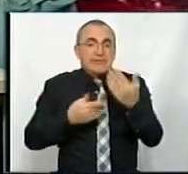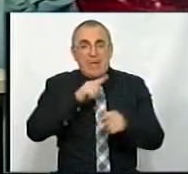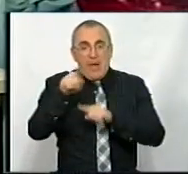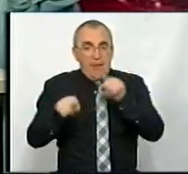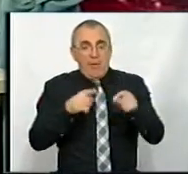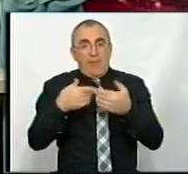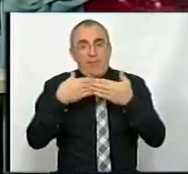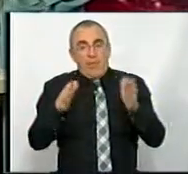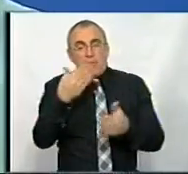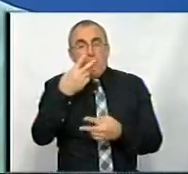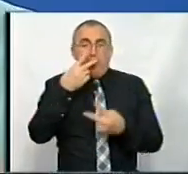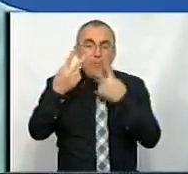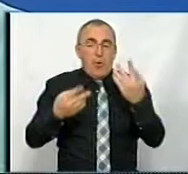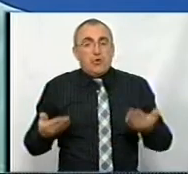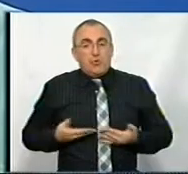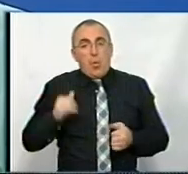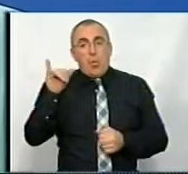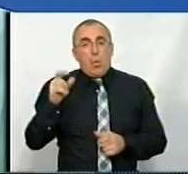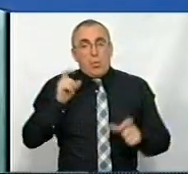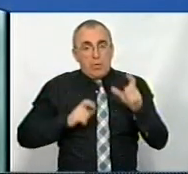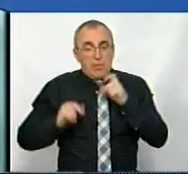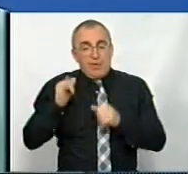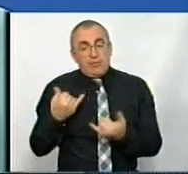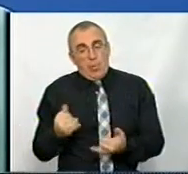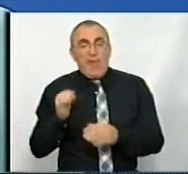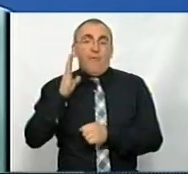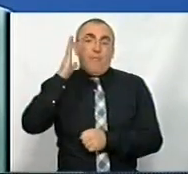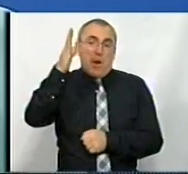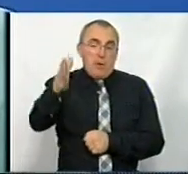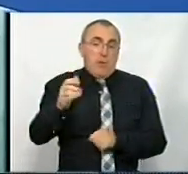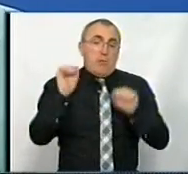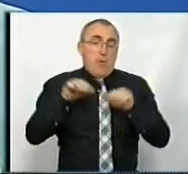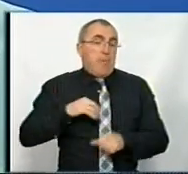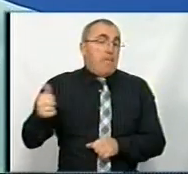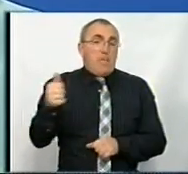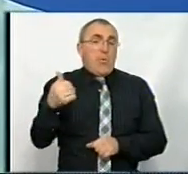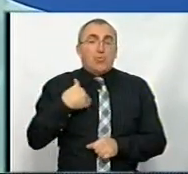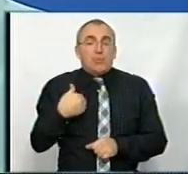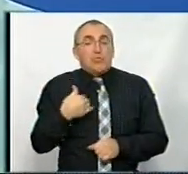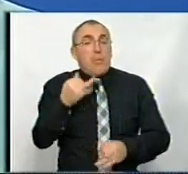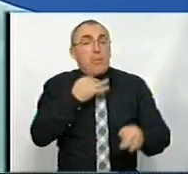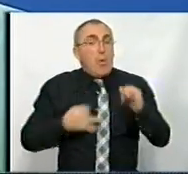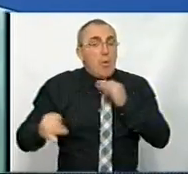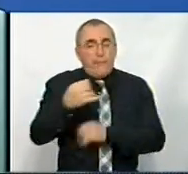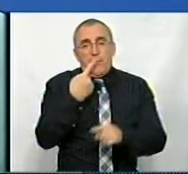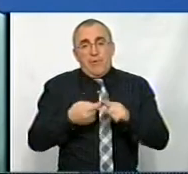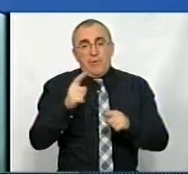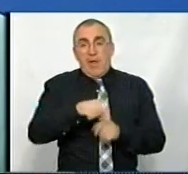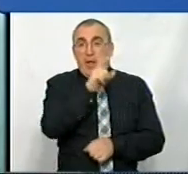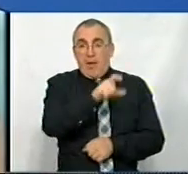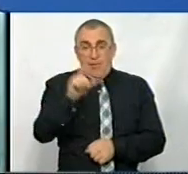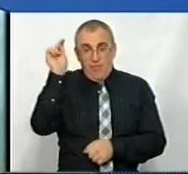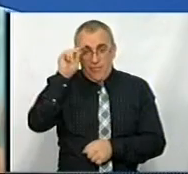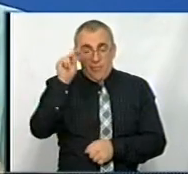розкриють ваше бачення життя університету сьогодні і в майбутньому. І, мабуть, перше, про що б хотілося поговорити – це абітурієнта,